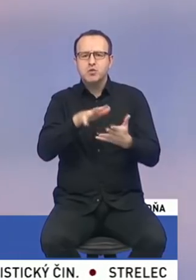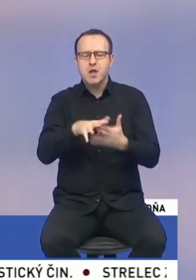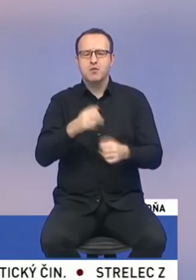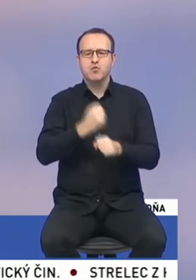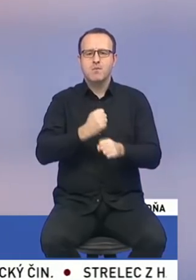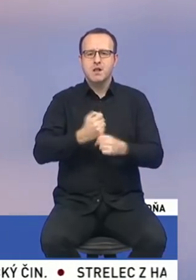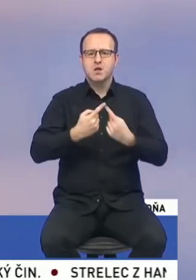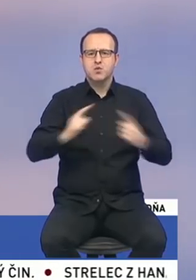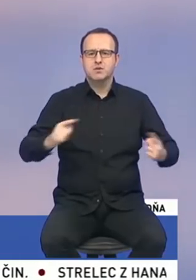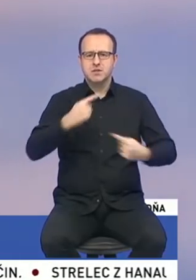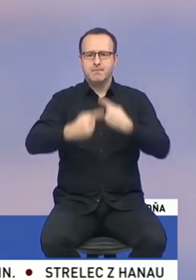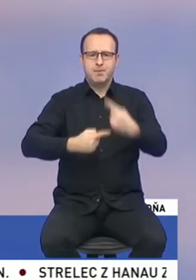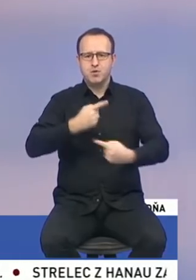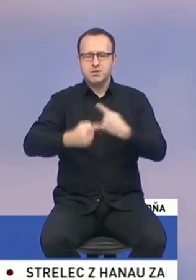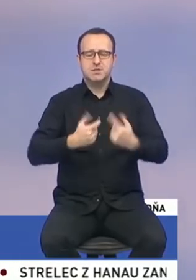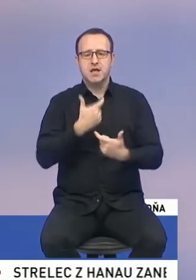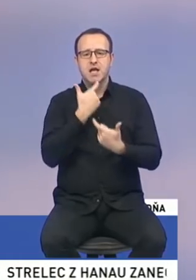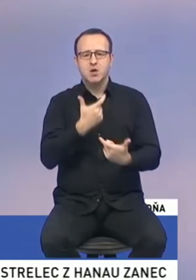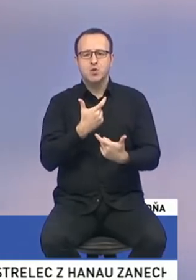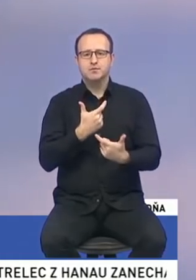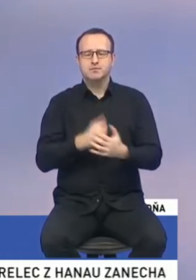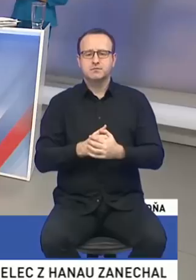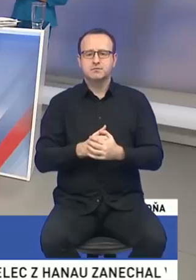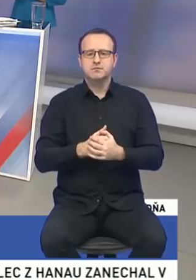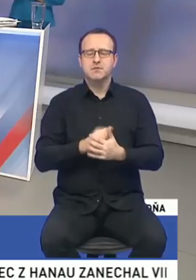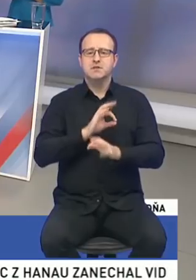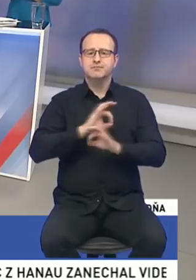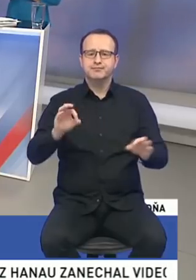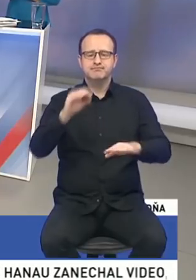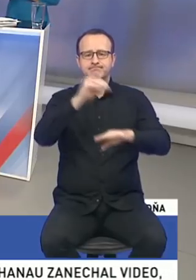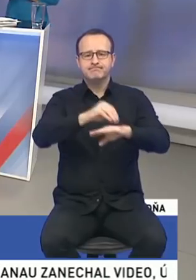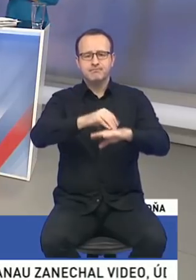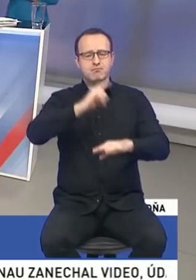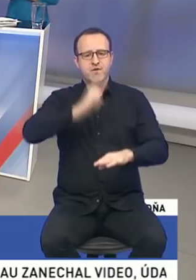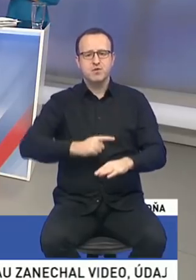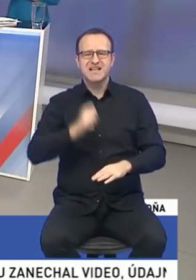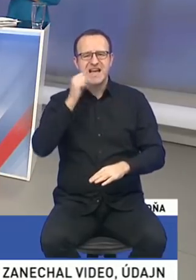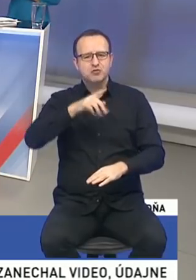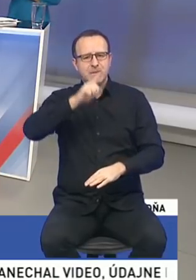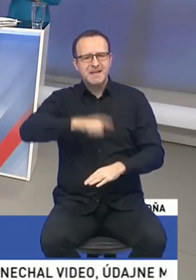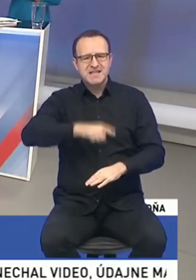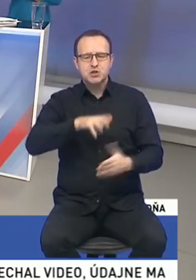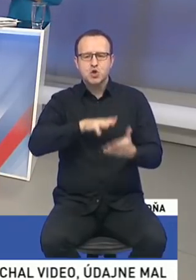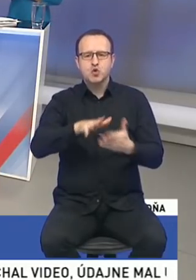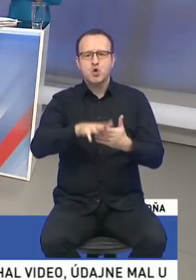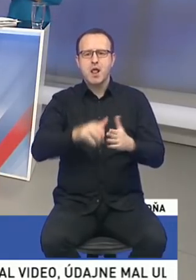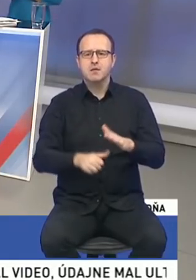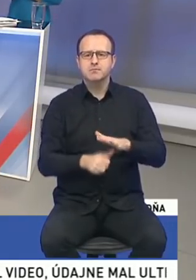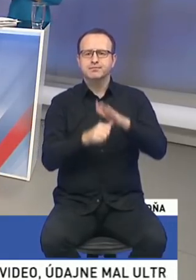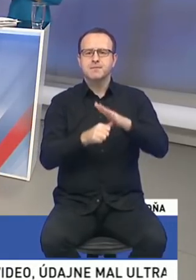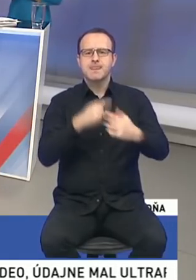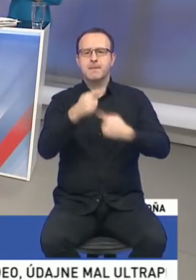postup procesných úkonov, ako je správová hlasná povinnosť, že na mesačnej báze sa kontroluje nadriadením priebeh